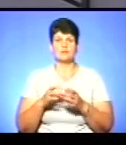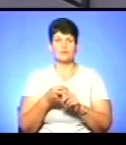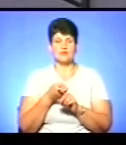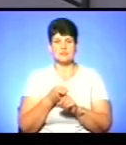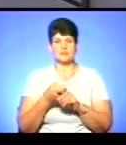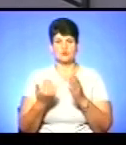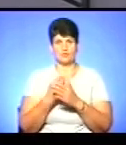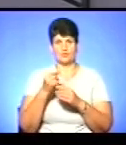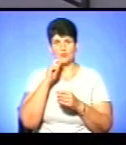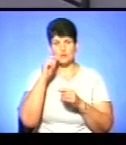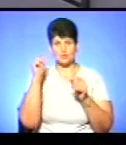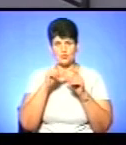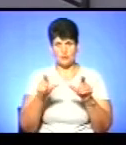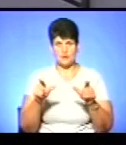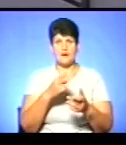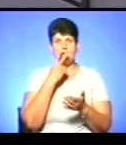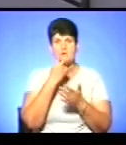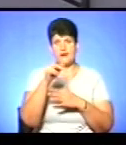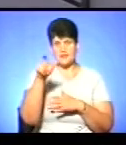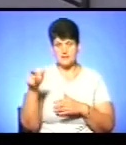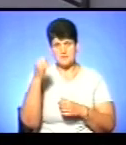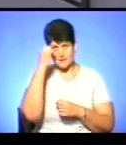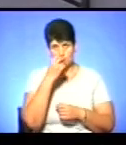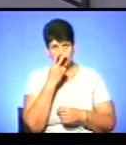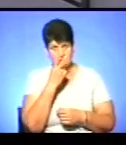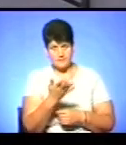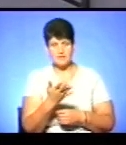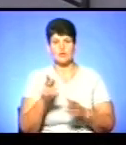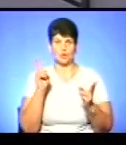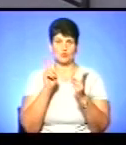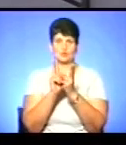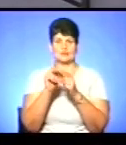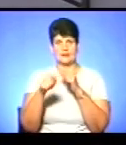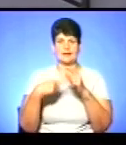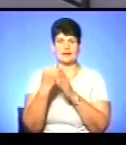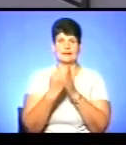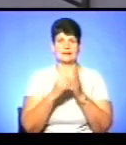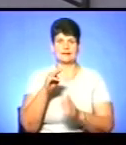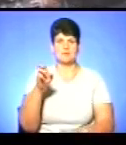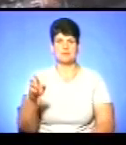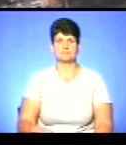українською школою. Глядачам дякую, що дивилися нас. До зустрічі на телеканалі ТТБ.